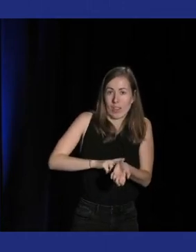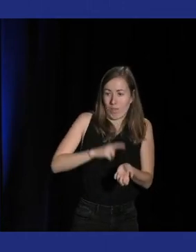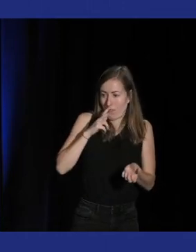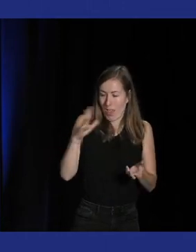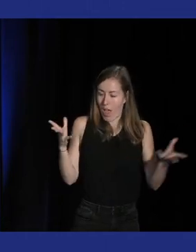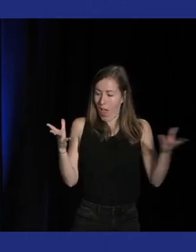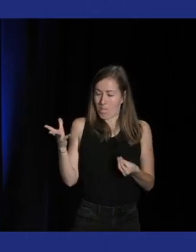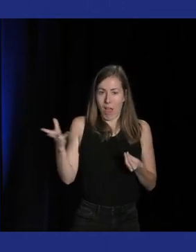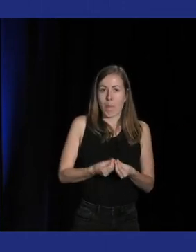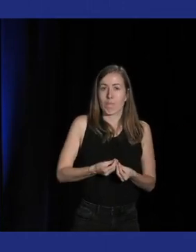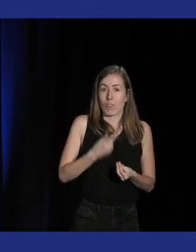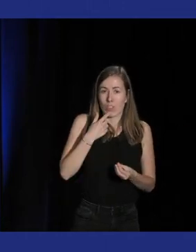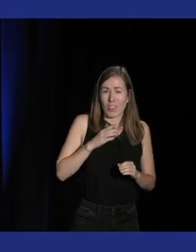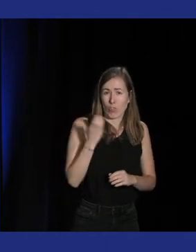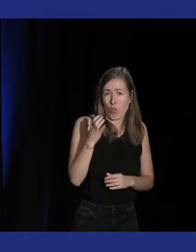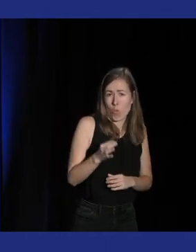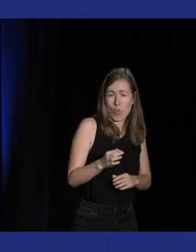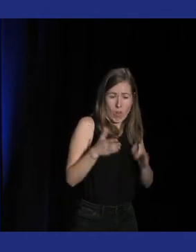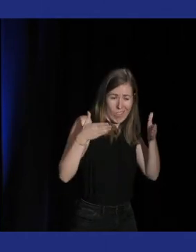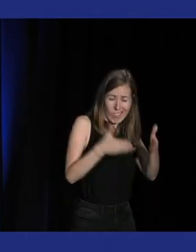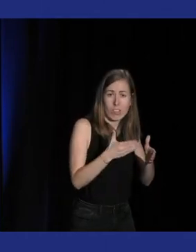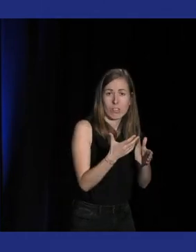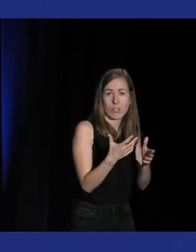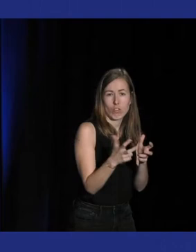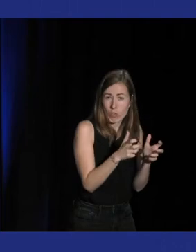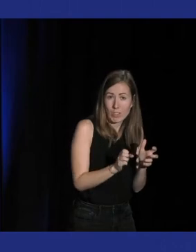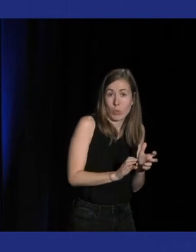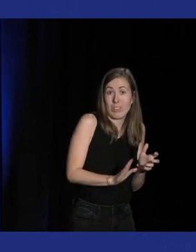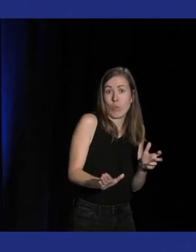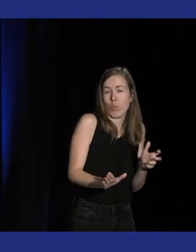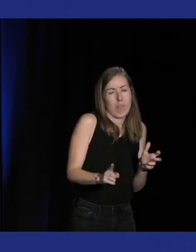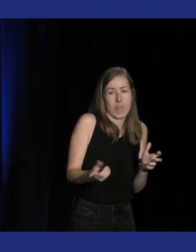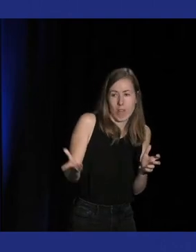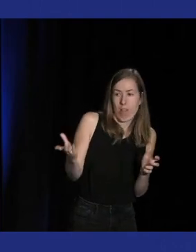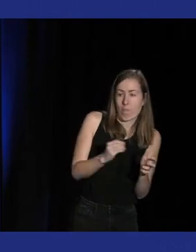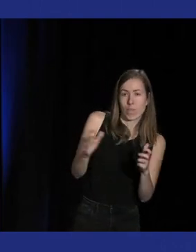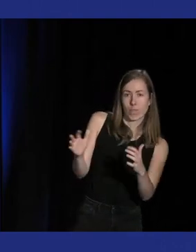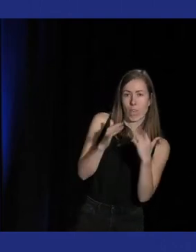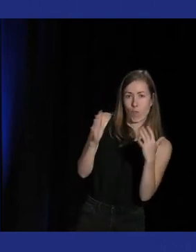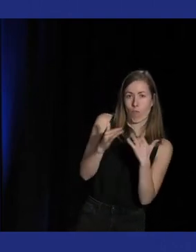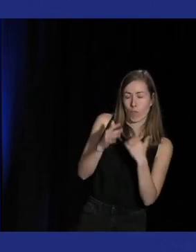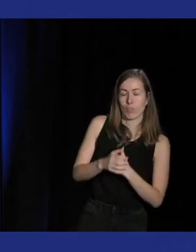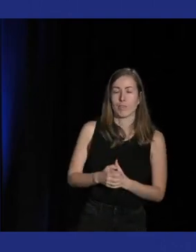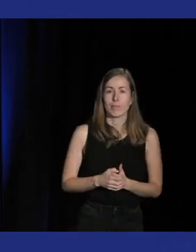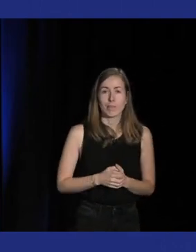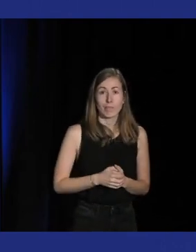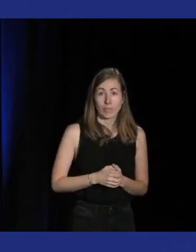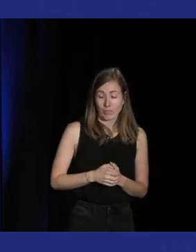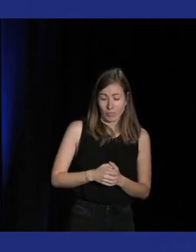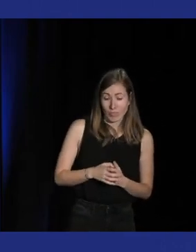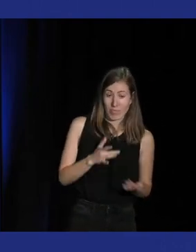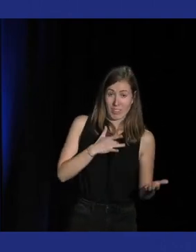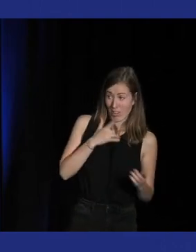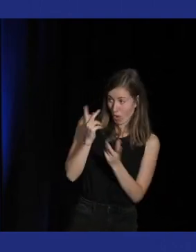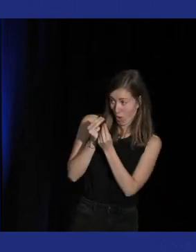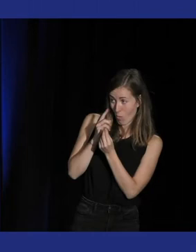c'est pas juste un jeu vidéo en fait non et c'est intéressant ce que tu dis parce que moi qui ai suivi un peu ces évolutions là j'ai fait de la compétition depuis plus de 15 ans